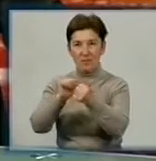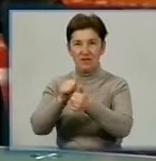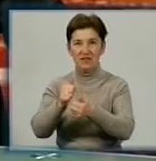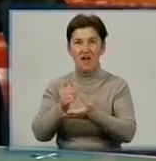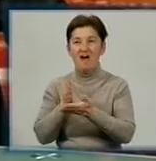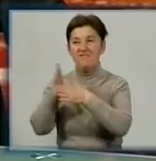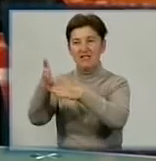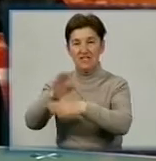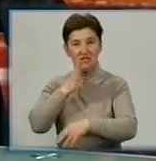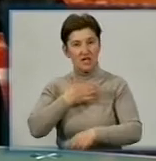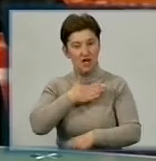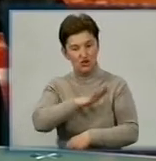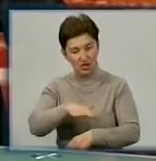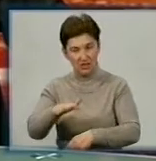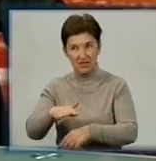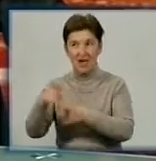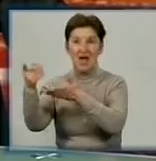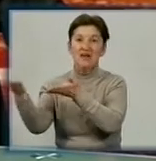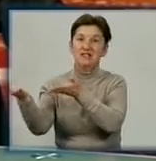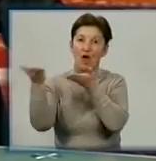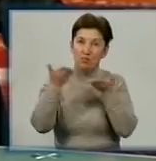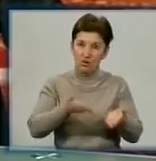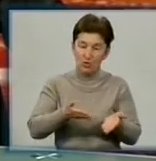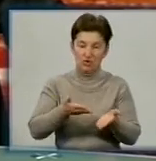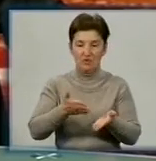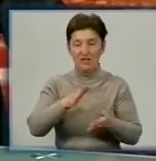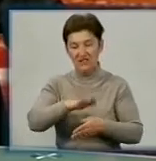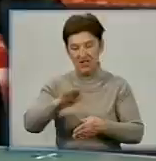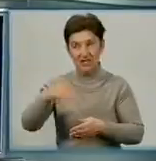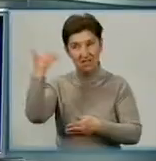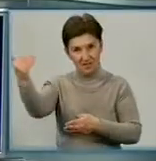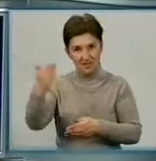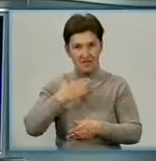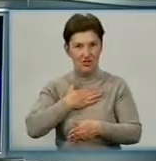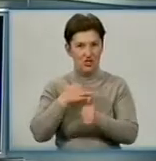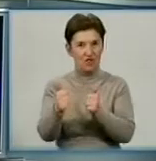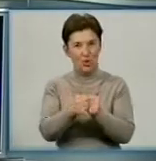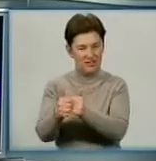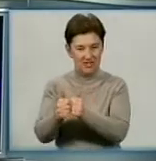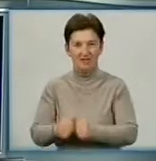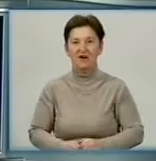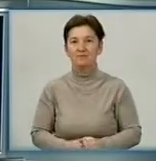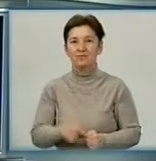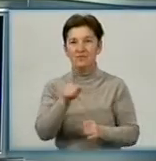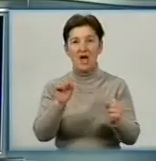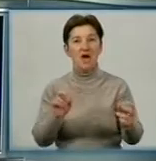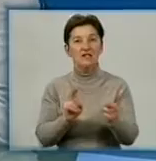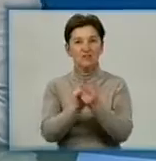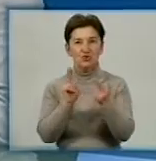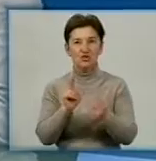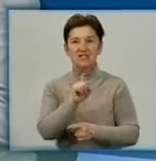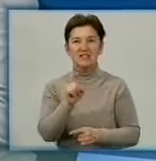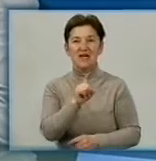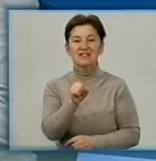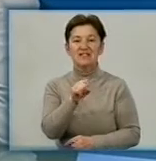запрошувати дітей наших сусідів, тобто, таким чином. От, що стосується діалогу з землянством, зустріч була дуже теплою, навіть